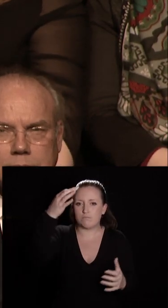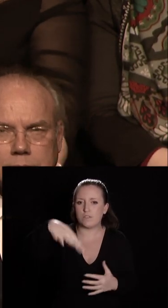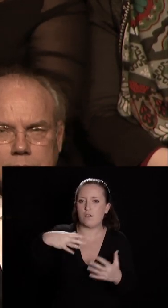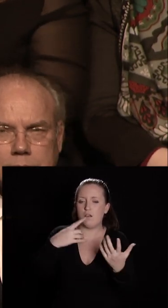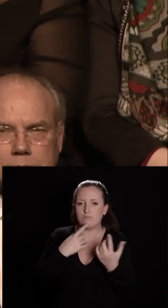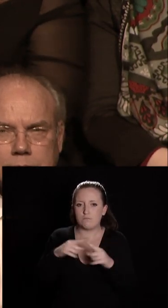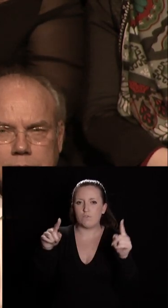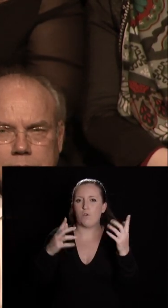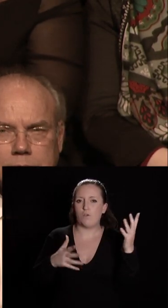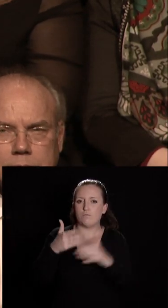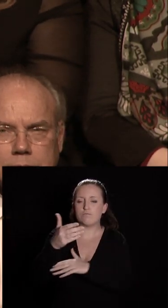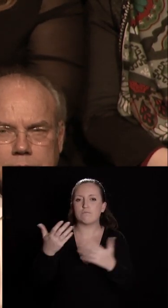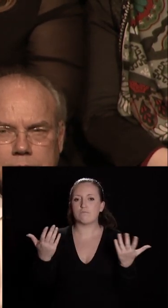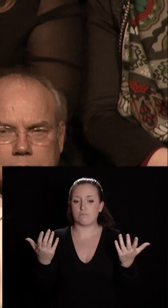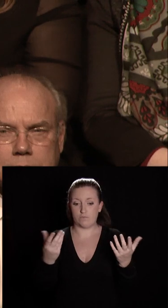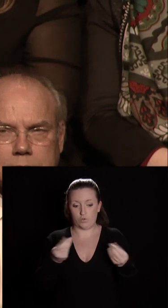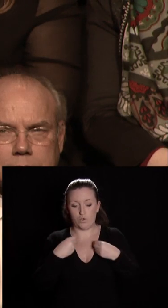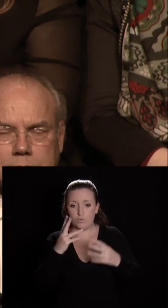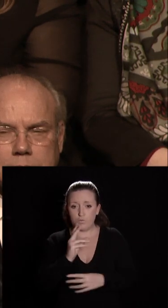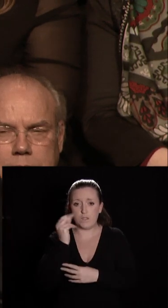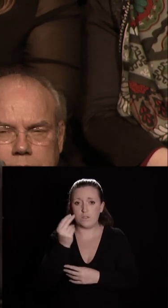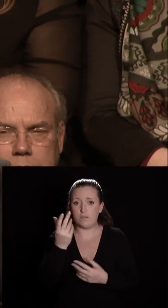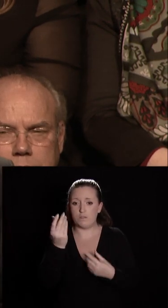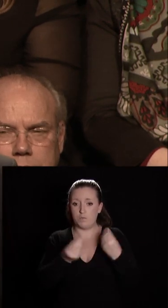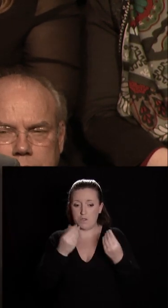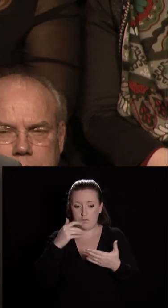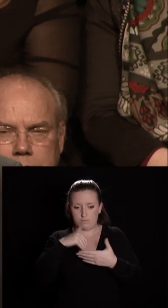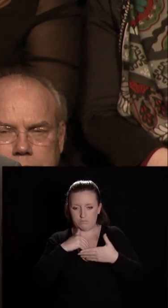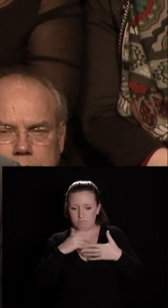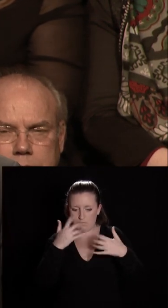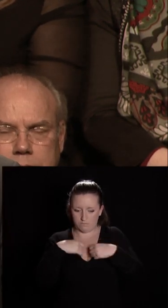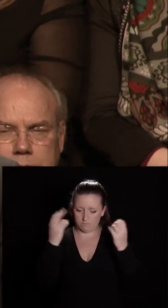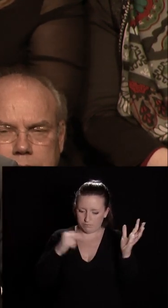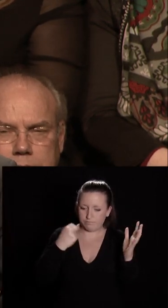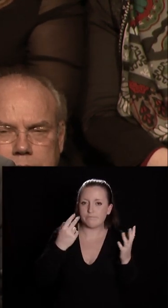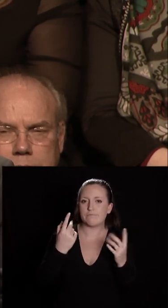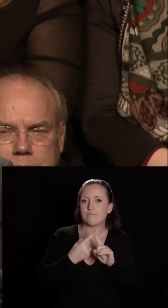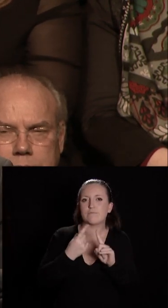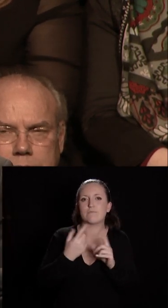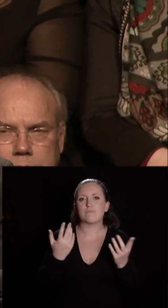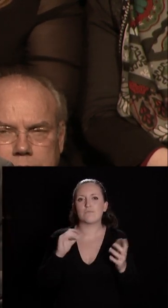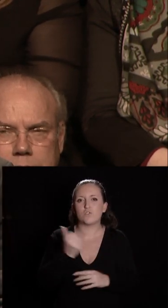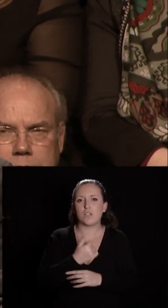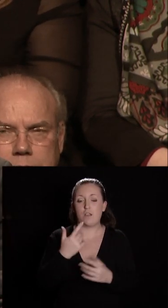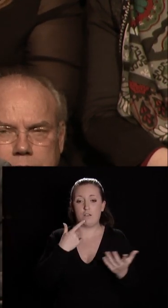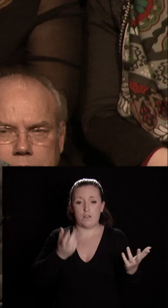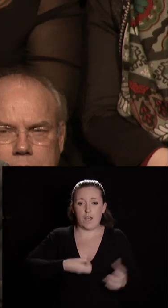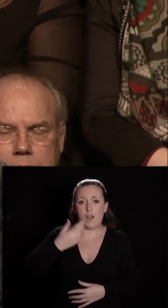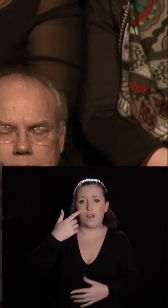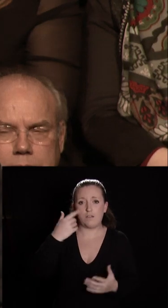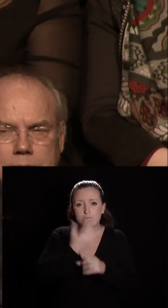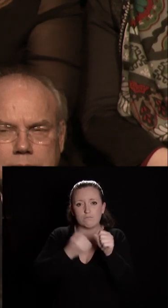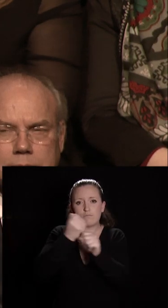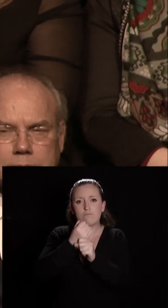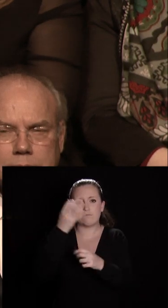humanité à un endroit peut-être inconnu de nous-mêmes l'art et la création c'est une manière d'abolir les frontières